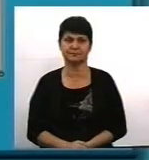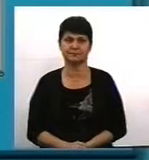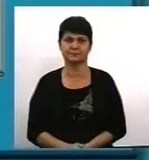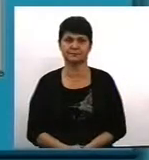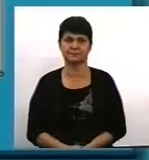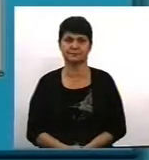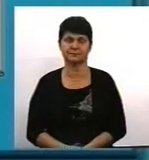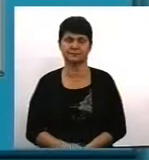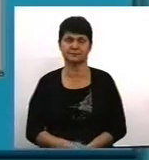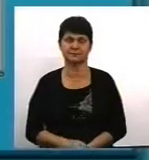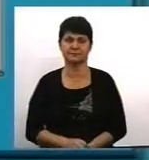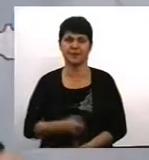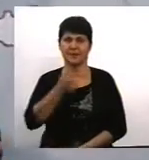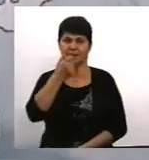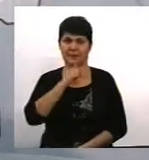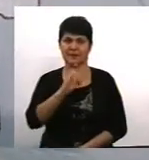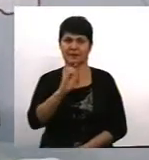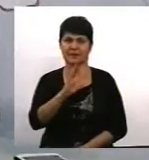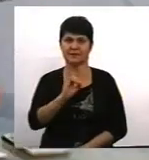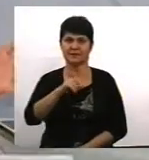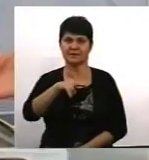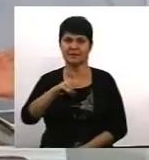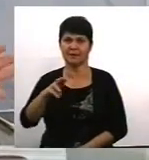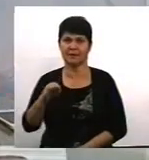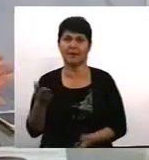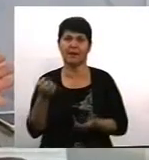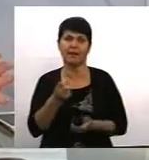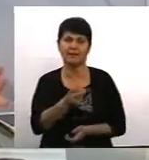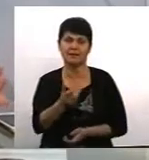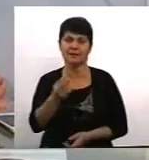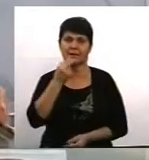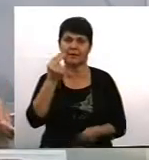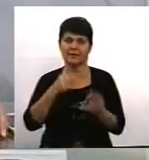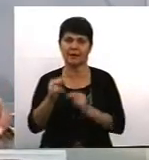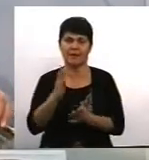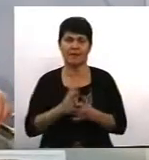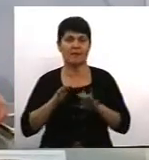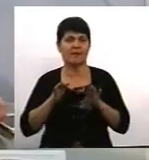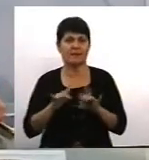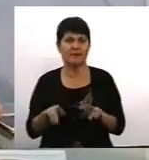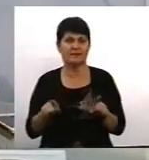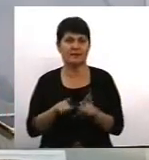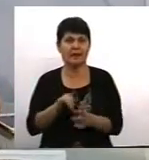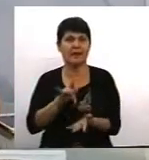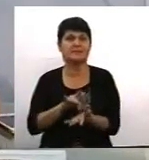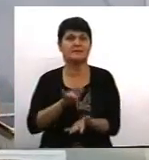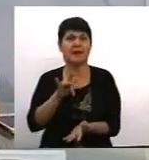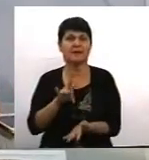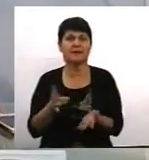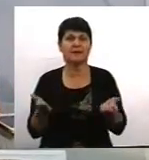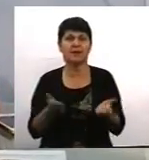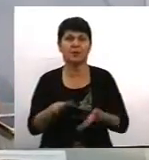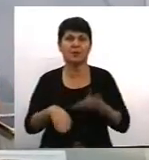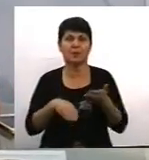Отже, пені Світлана, наскільки ефективною є діяльність таких центрів, які дійснюють допомогу по